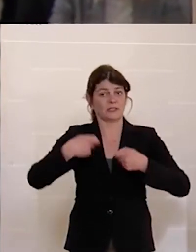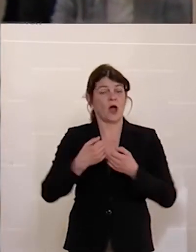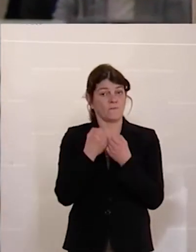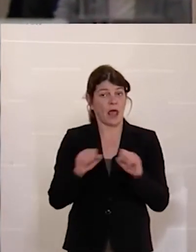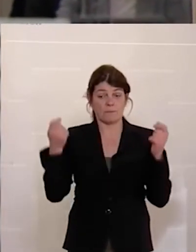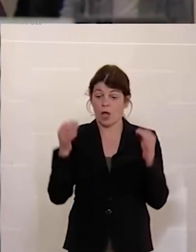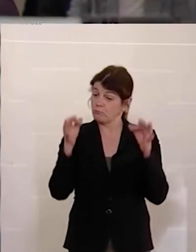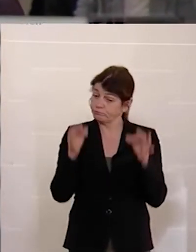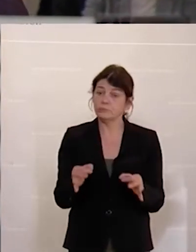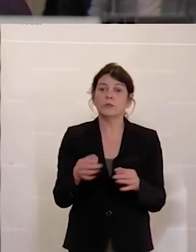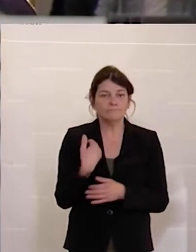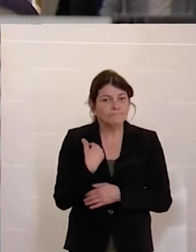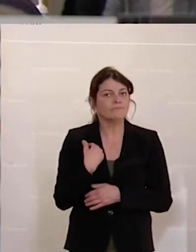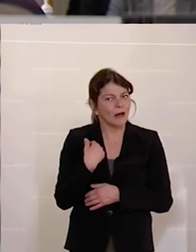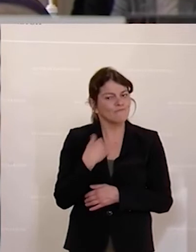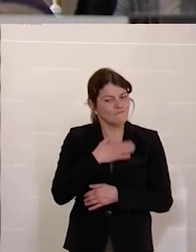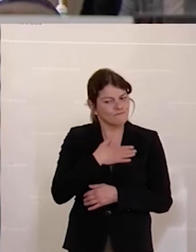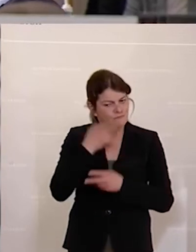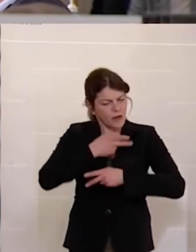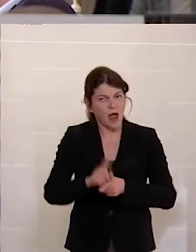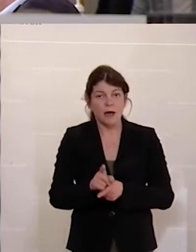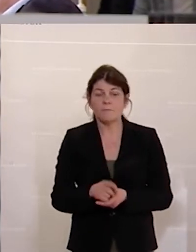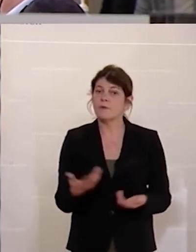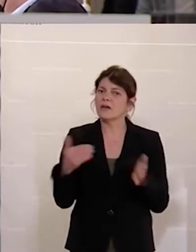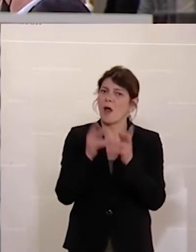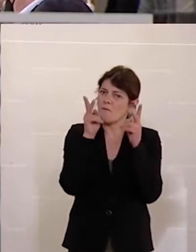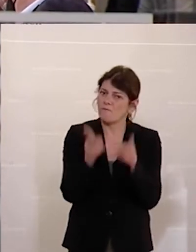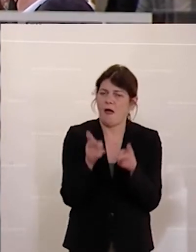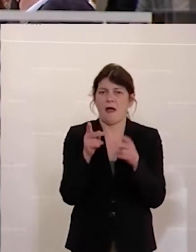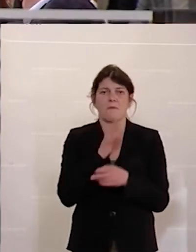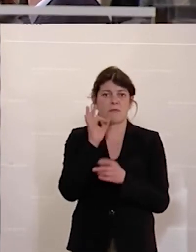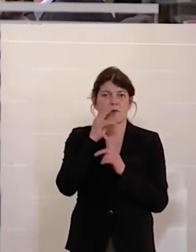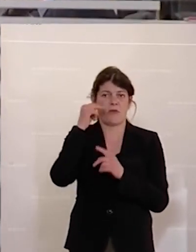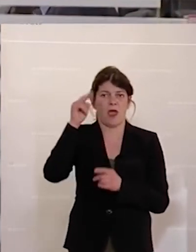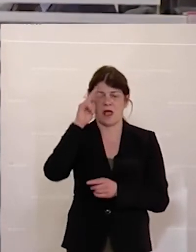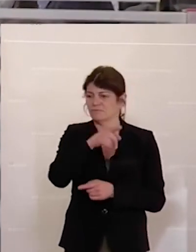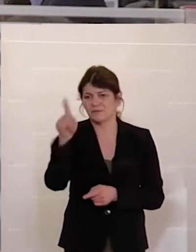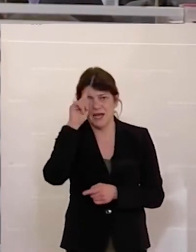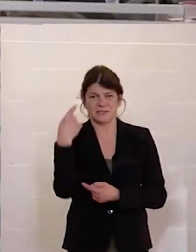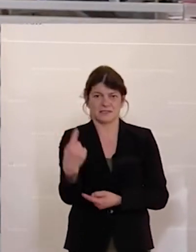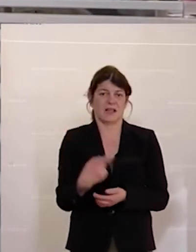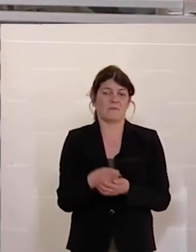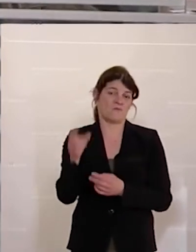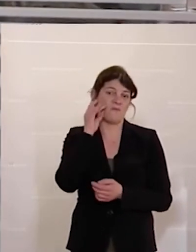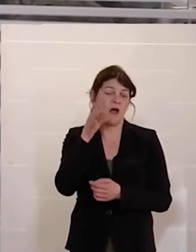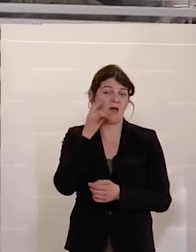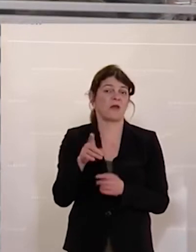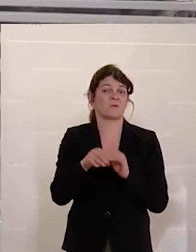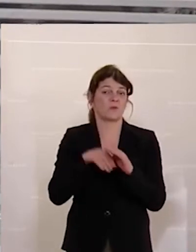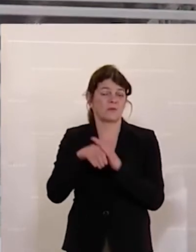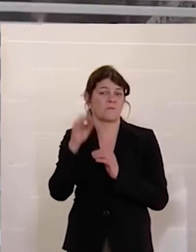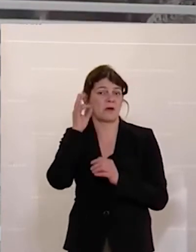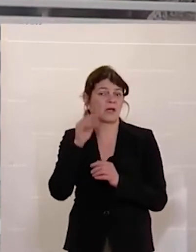Ordnung. Das unterstützen wir. Aber was es doch wirklich braucht, meine Damen und Herren, und das wissen Sie auch, die tagtäglich mit Unternehmerinnen und Unternehmern reden,